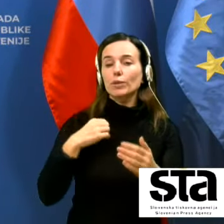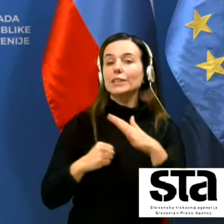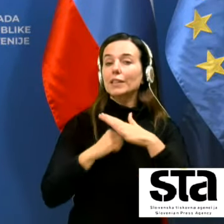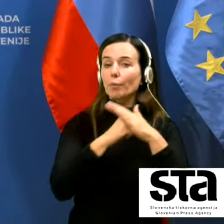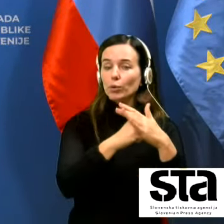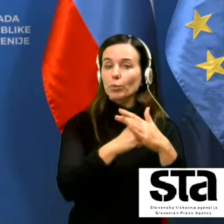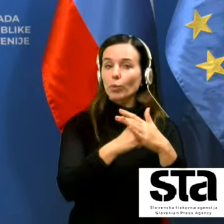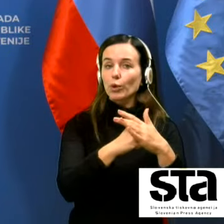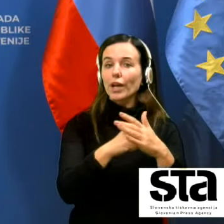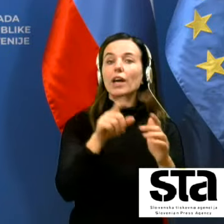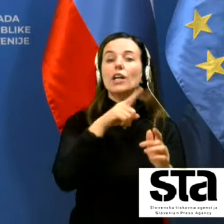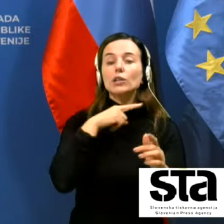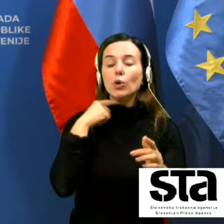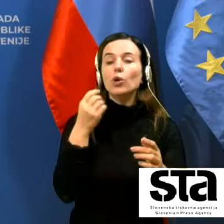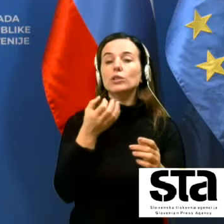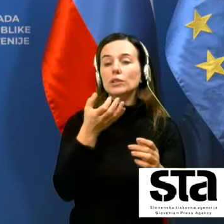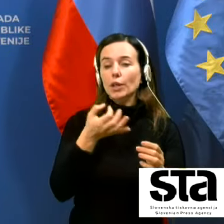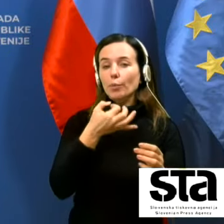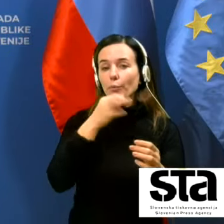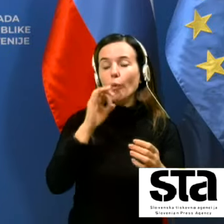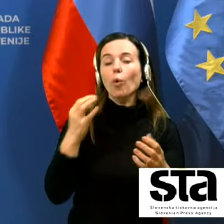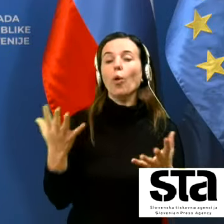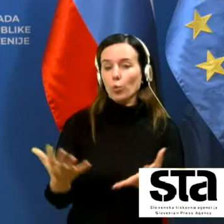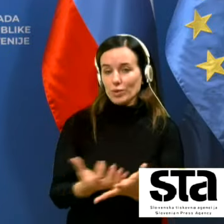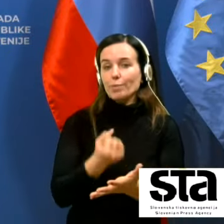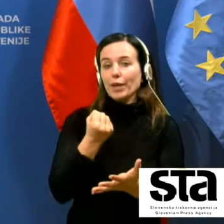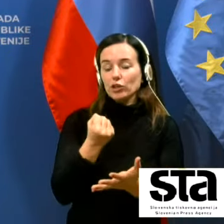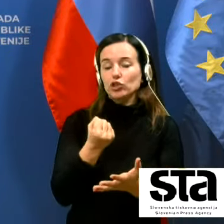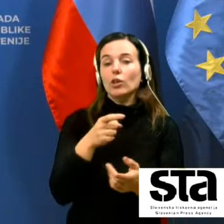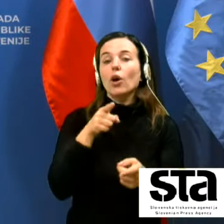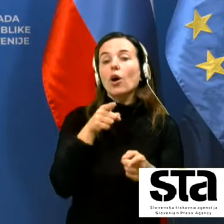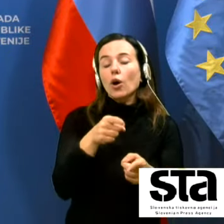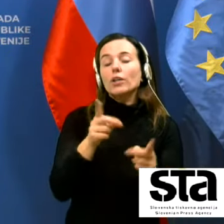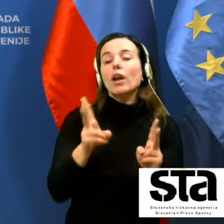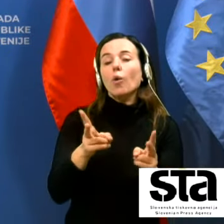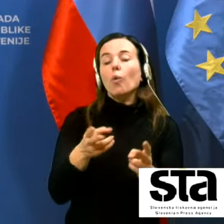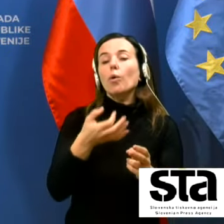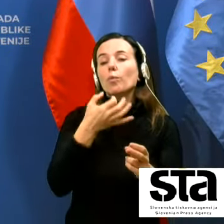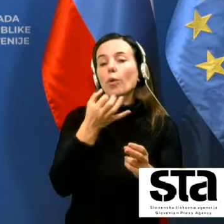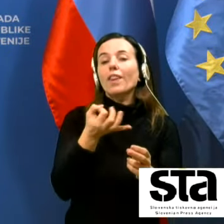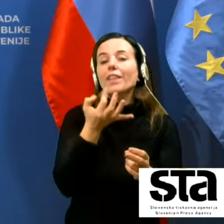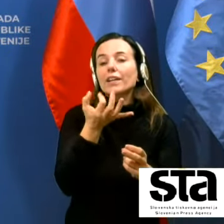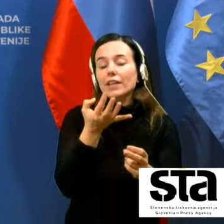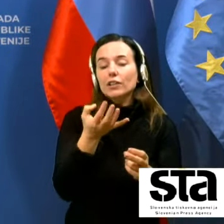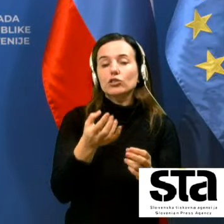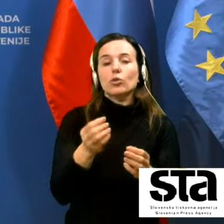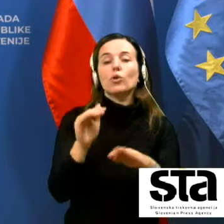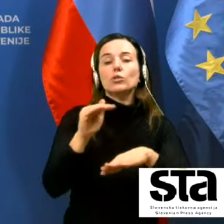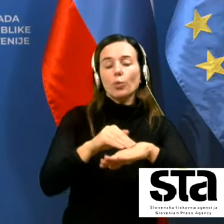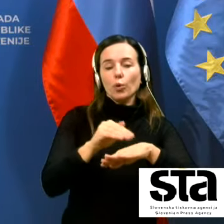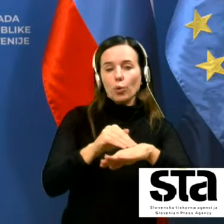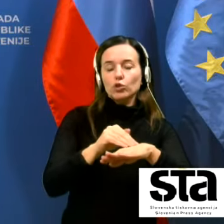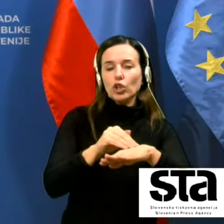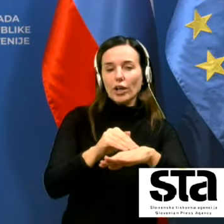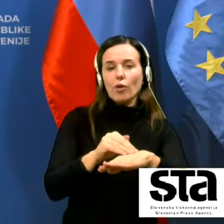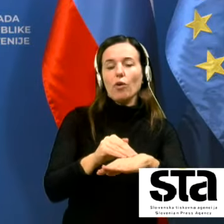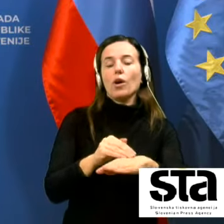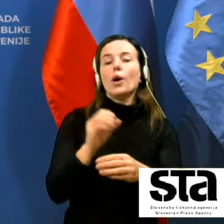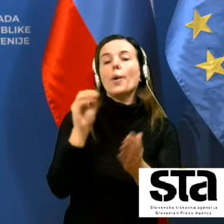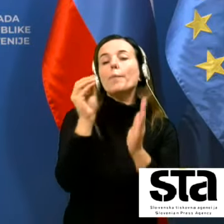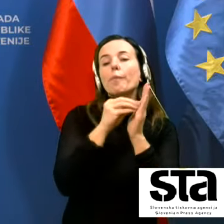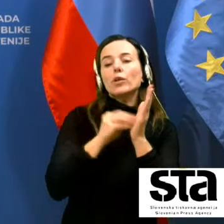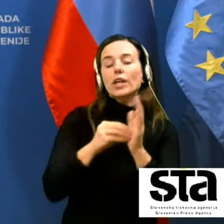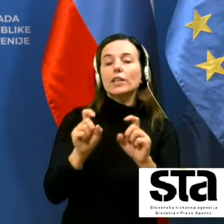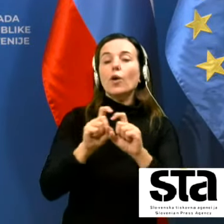podpore dosti bolj učinkovito urejen lahko ažurno sporočajo podatke o vzroku smrti